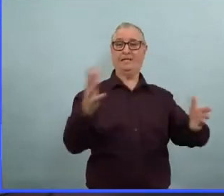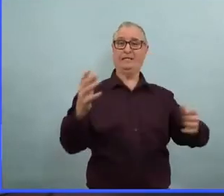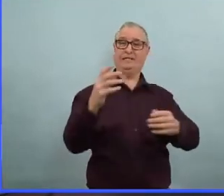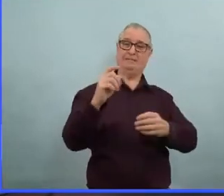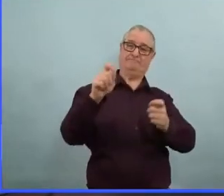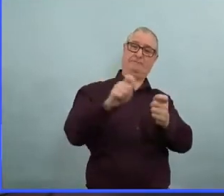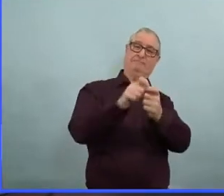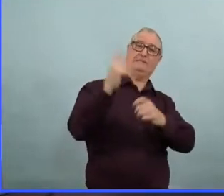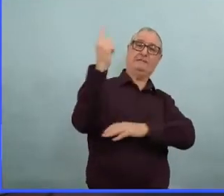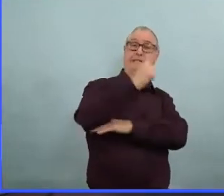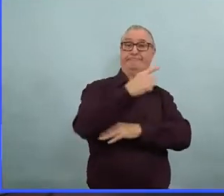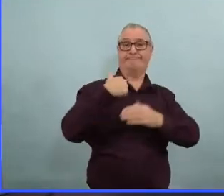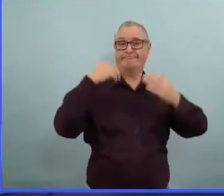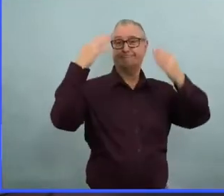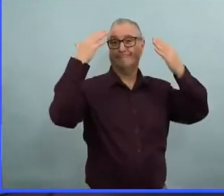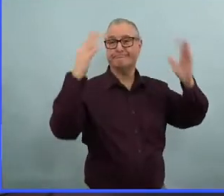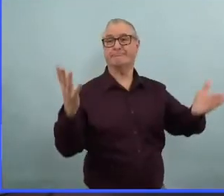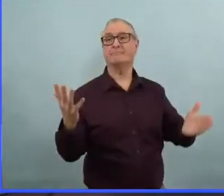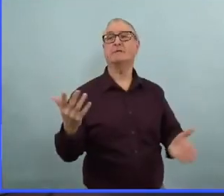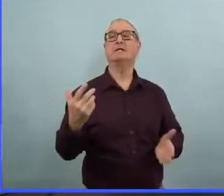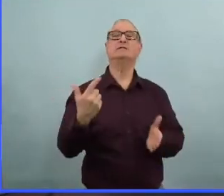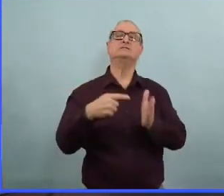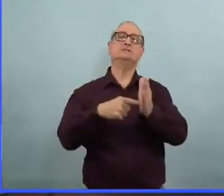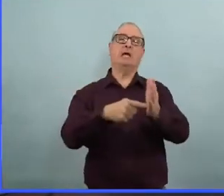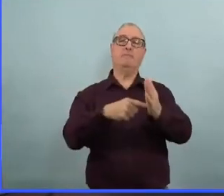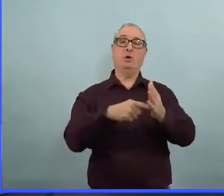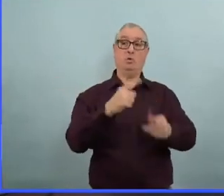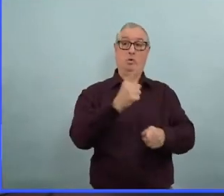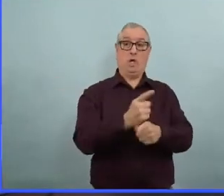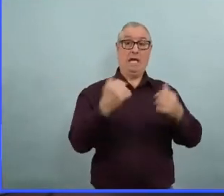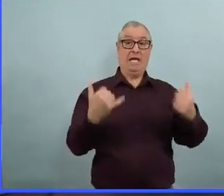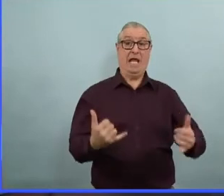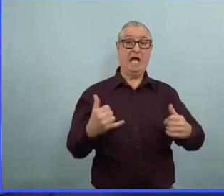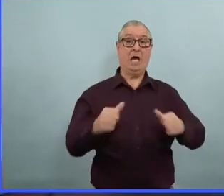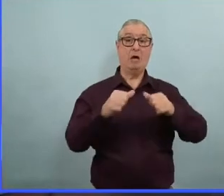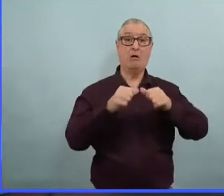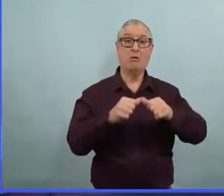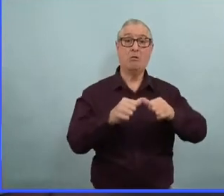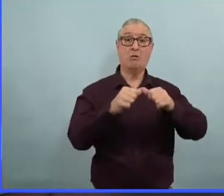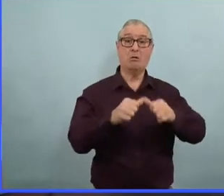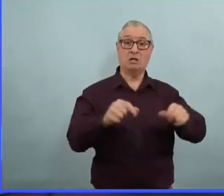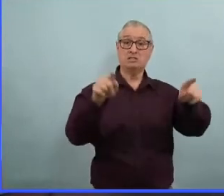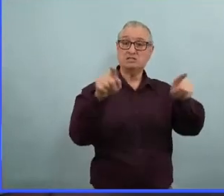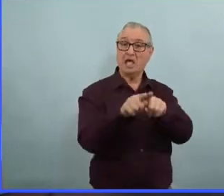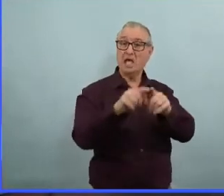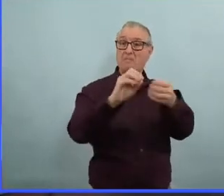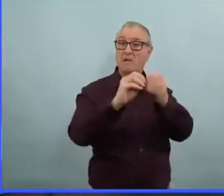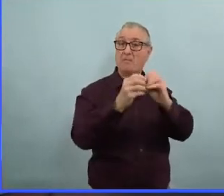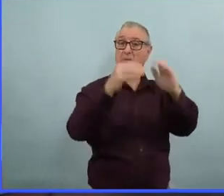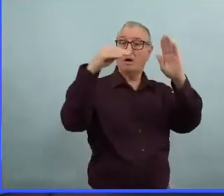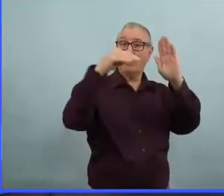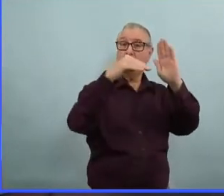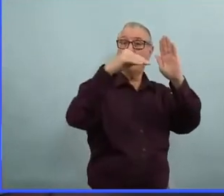faire passer, c'est qu'étant donné la situation dans laquelle nous nous trouvons maintenant, s'il n pas de problème inattendu, nous